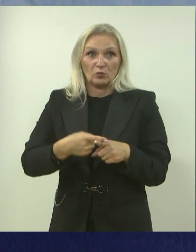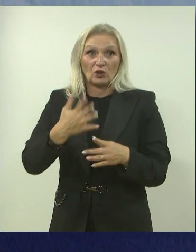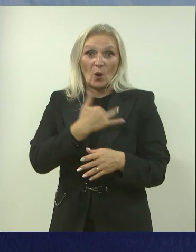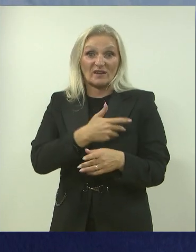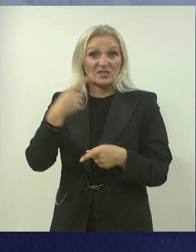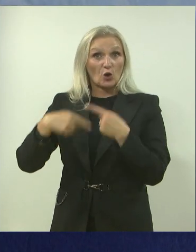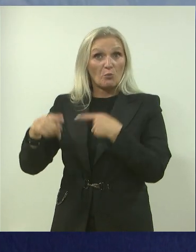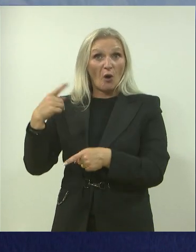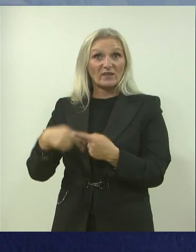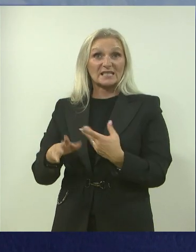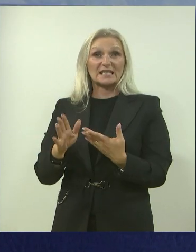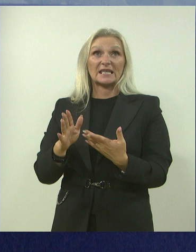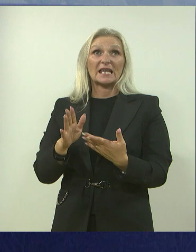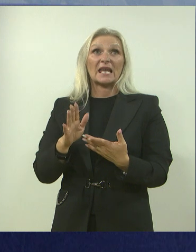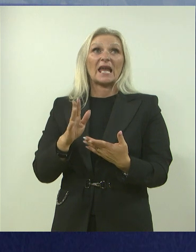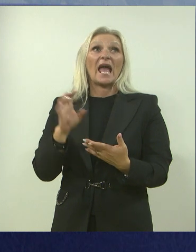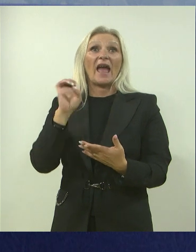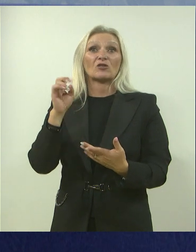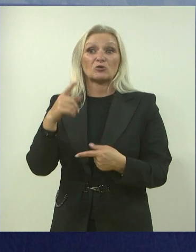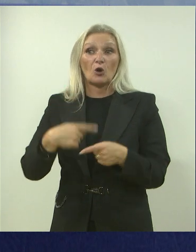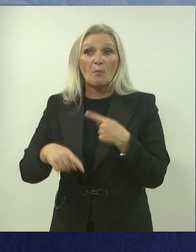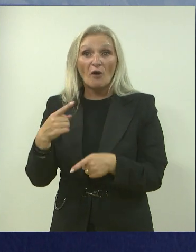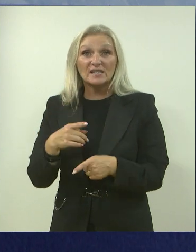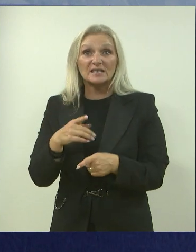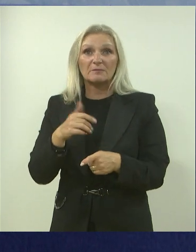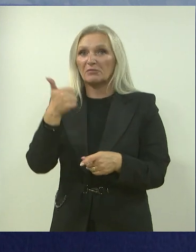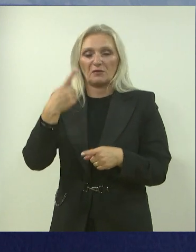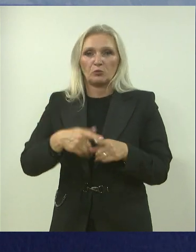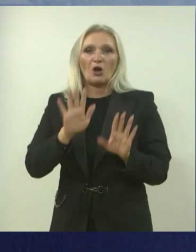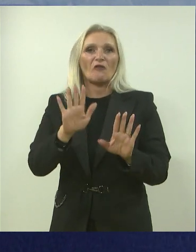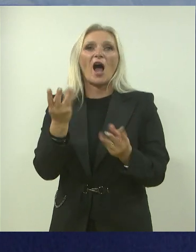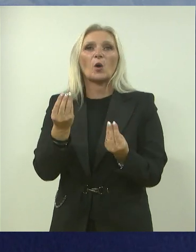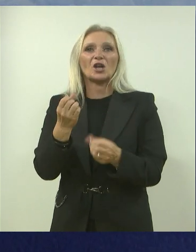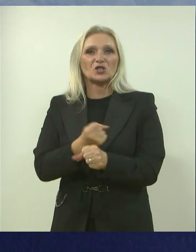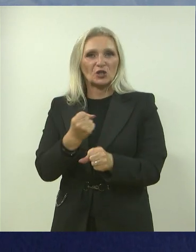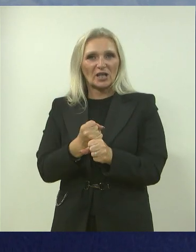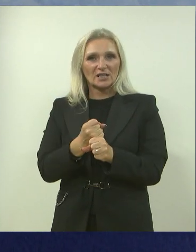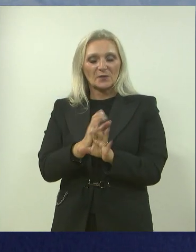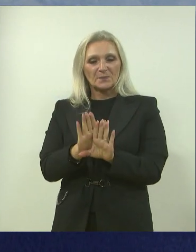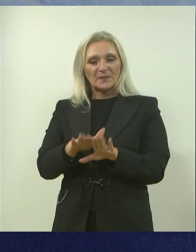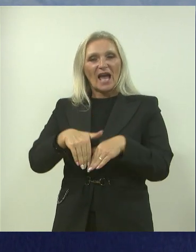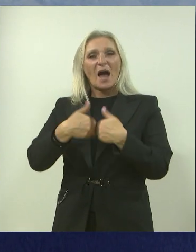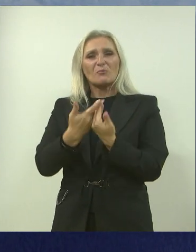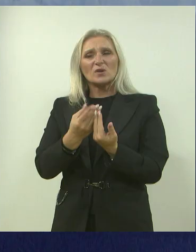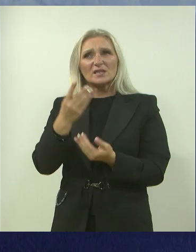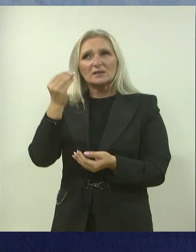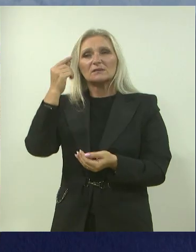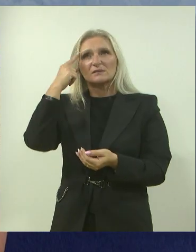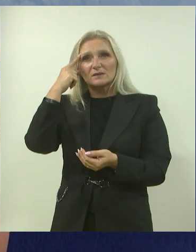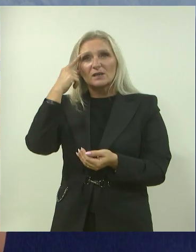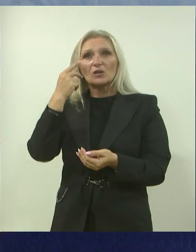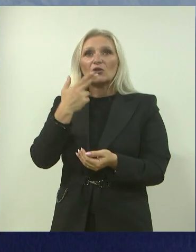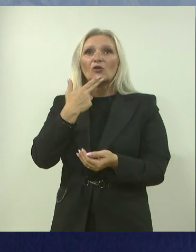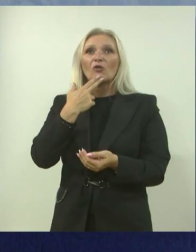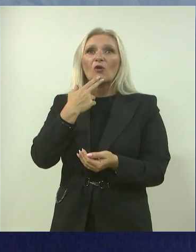i u NATO povijesti, da je nešto ovako drađeno, i onda kad, te kasnije spoznice tu činjenicu, da, ko je